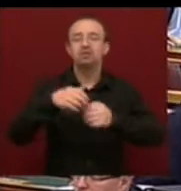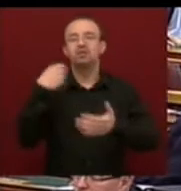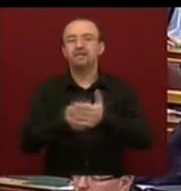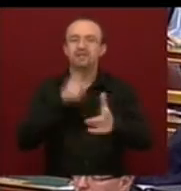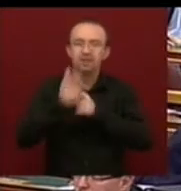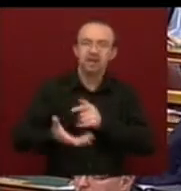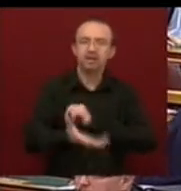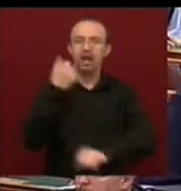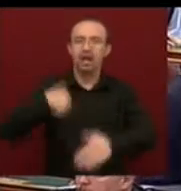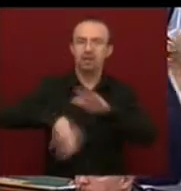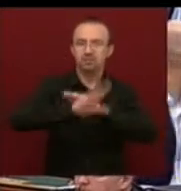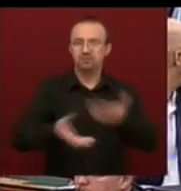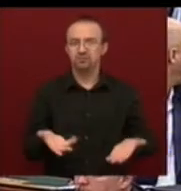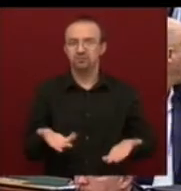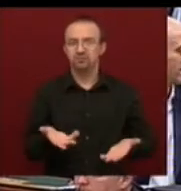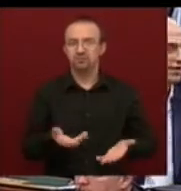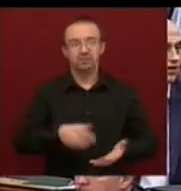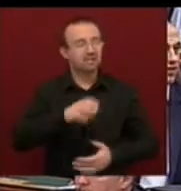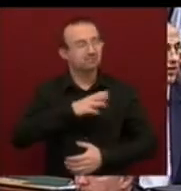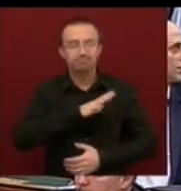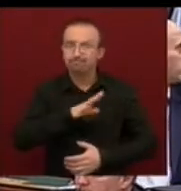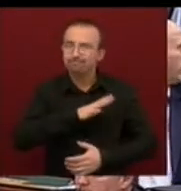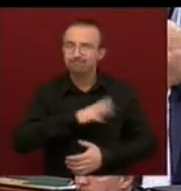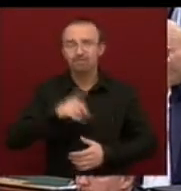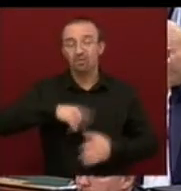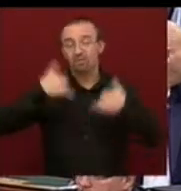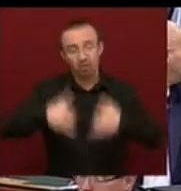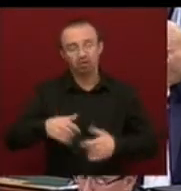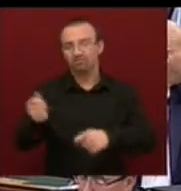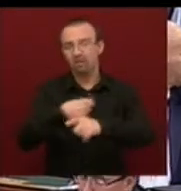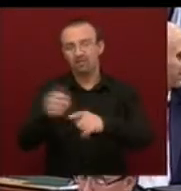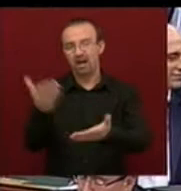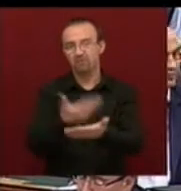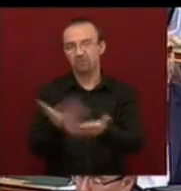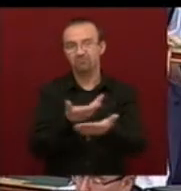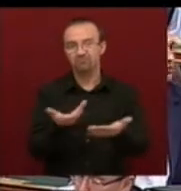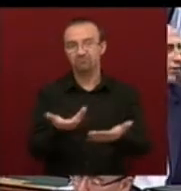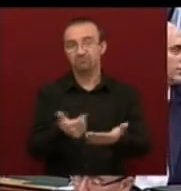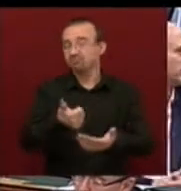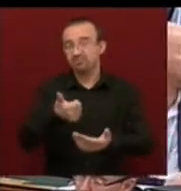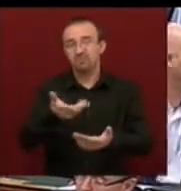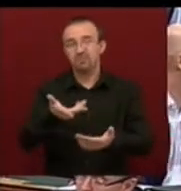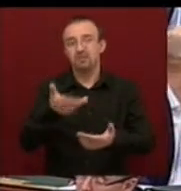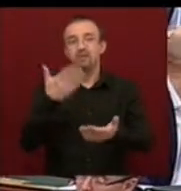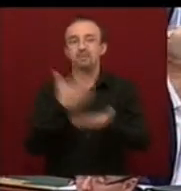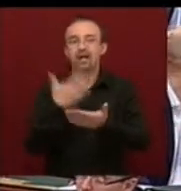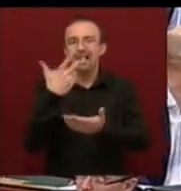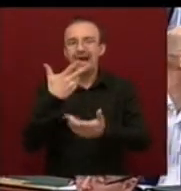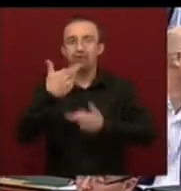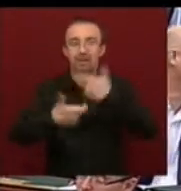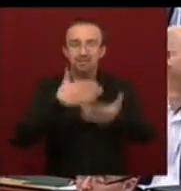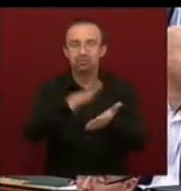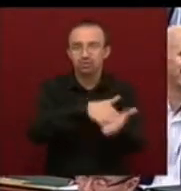felvétele felé. Drámai hibás volt, és ezt most ki kell javítani. Nem lehet egy lépésben. Már három lépést